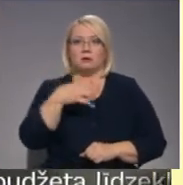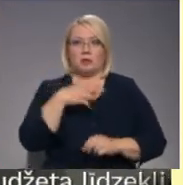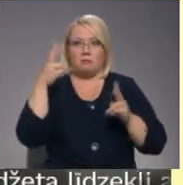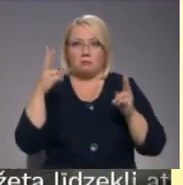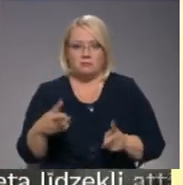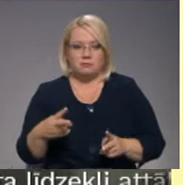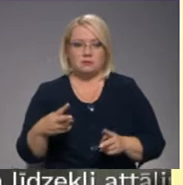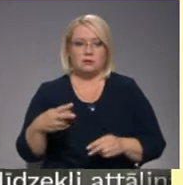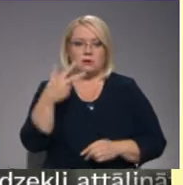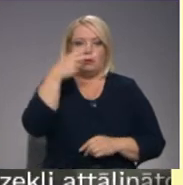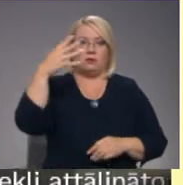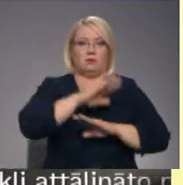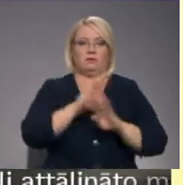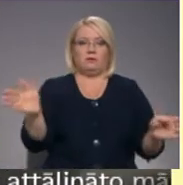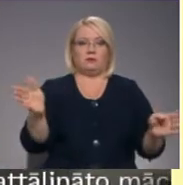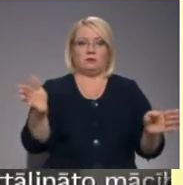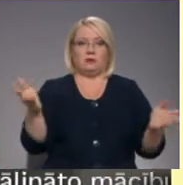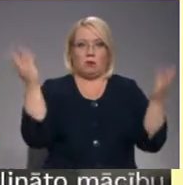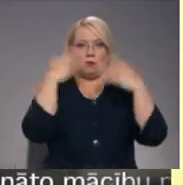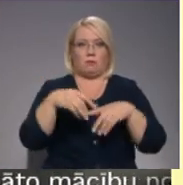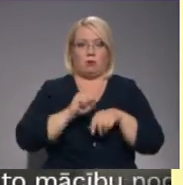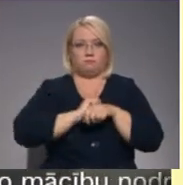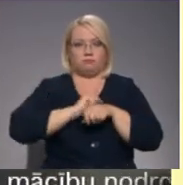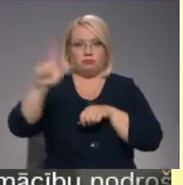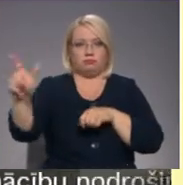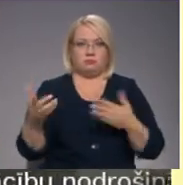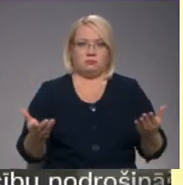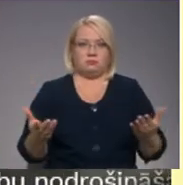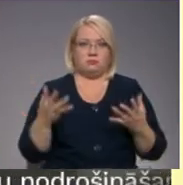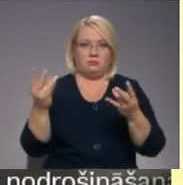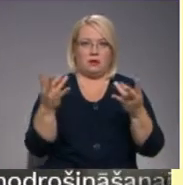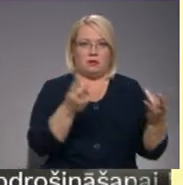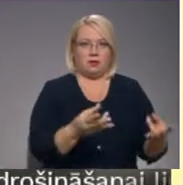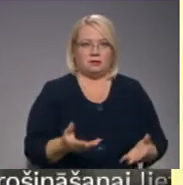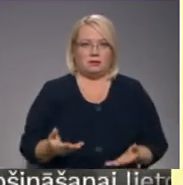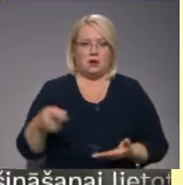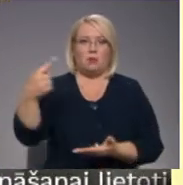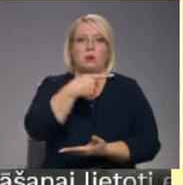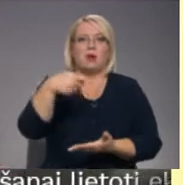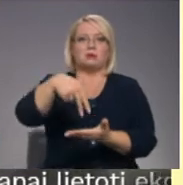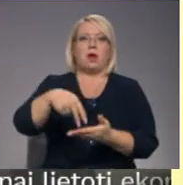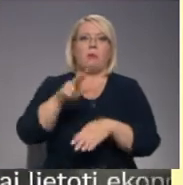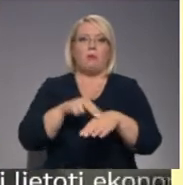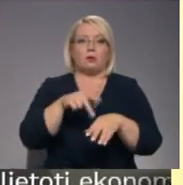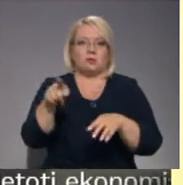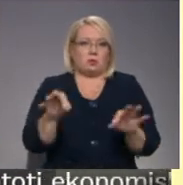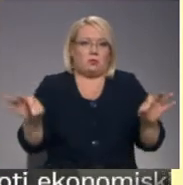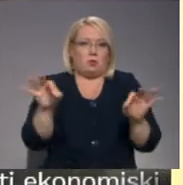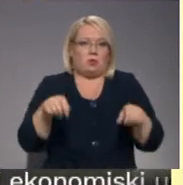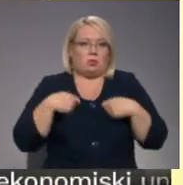trešā kur. Tā jau tas automāts ir skaidzies. Ko tu dogi, pirmā stāvu policija un kas tur, tas ir nekomērā.